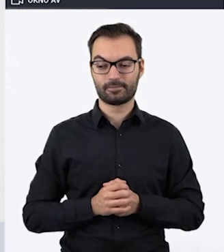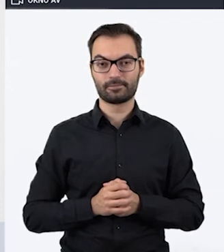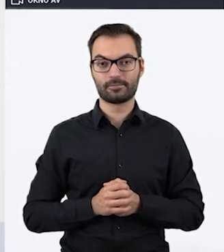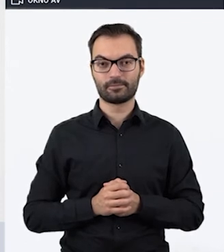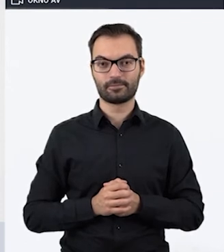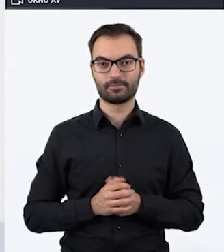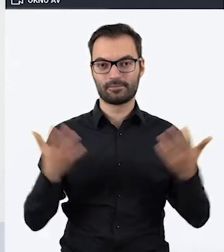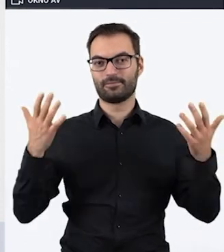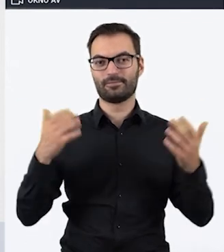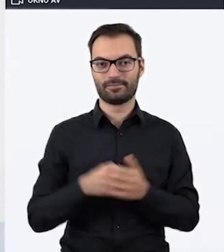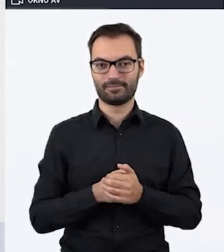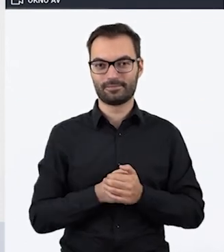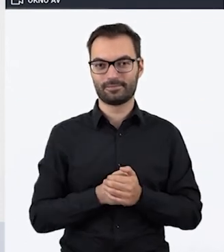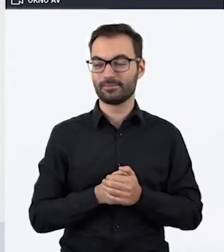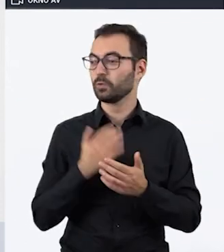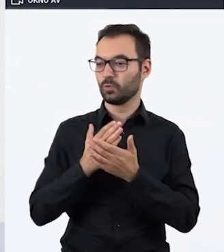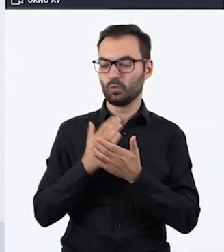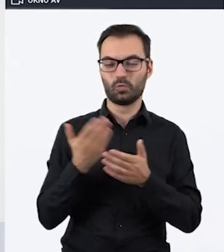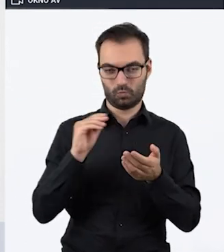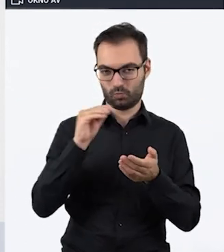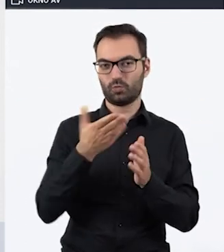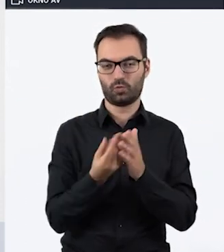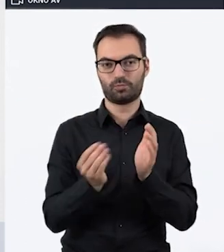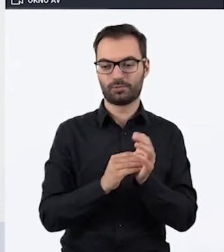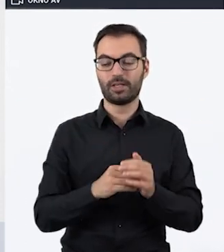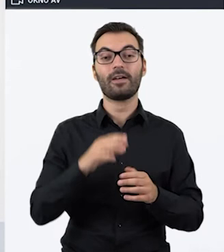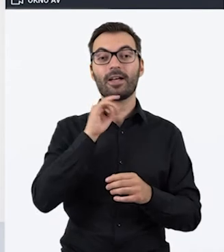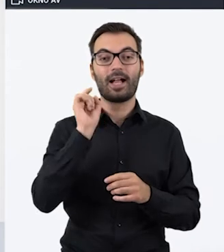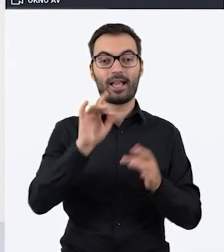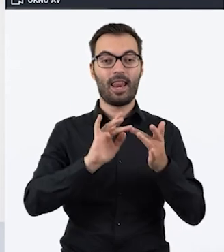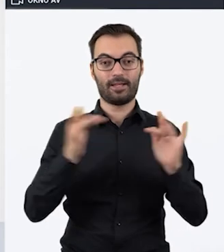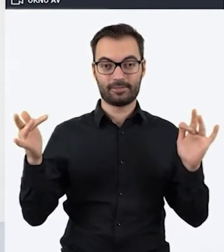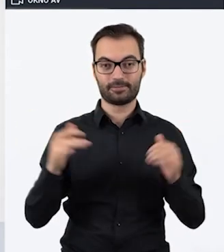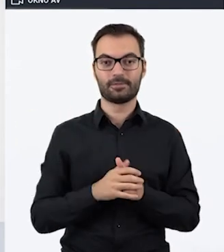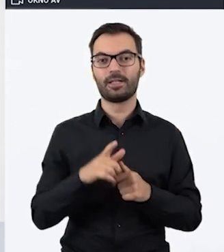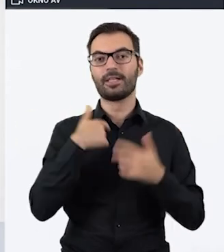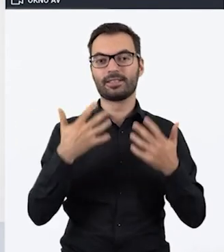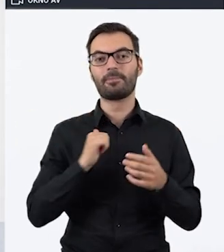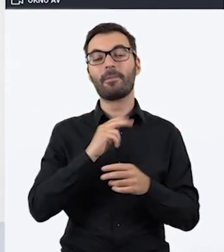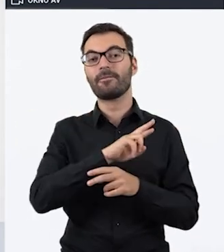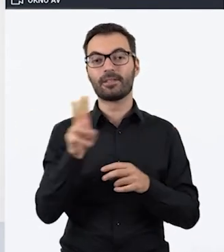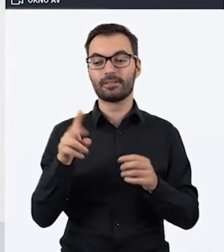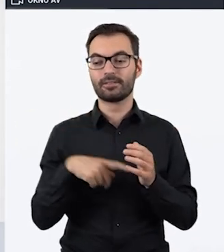Nie, nie, nie, nie, nie. Jest, już jest przyklejony, jest. Klikamy, proszę Państwa, w link i chcielibyśmy, żeby Państwo